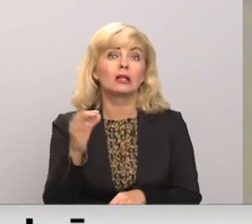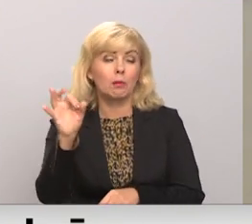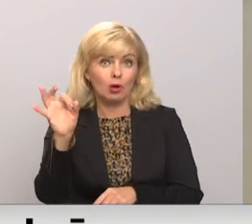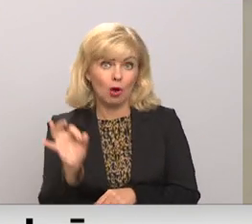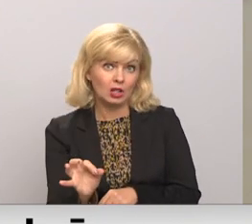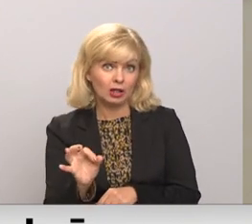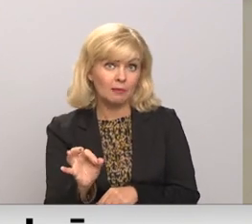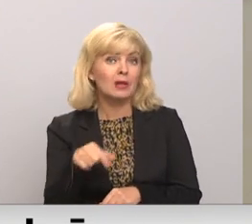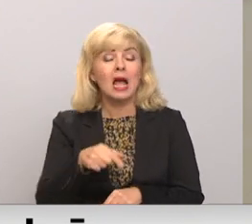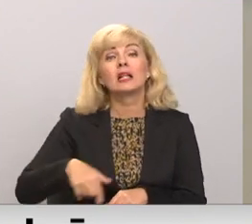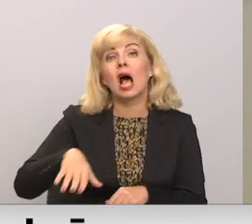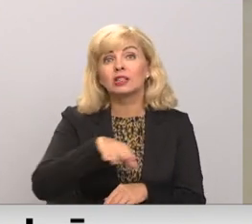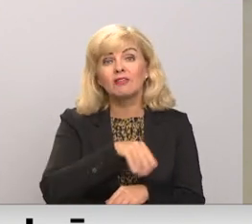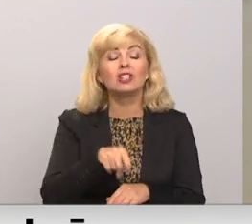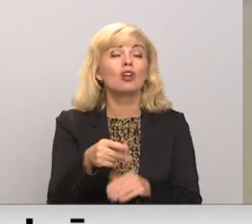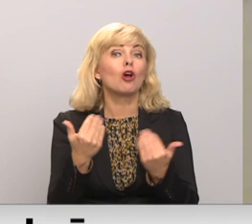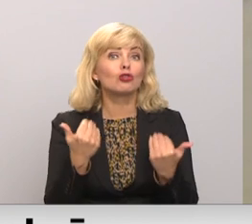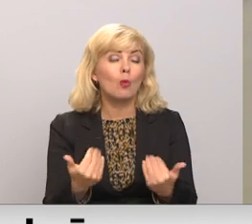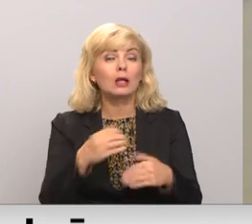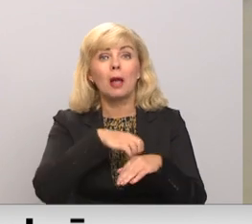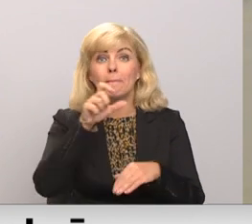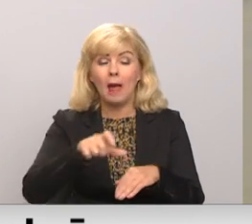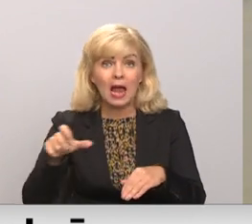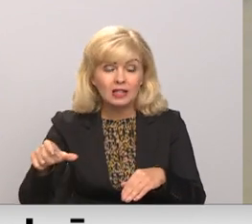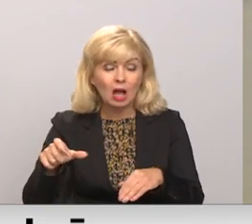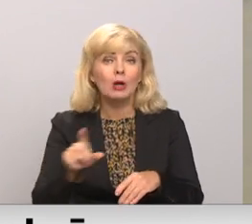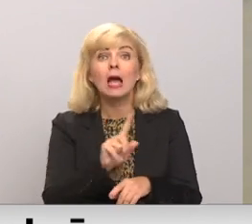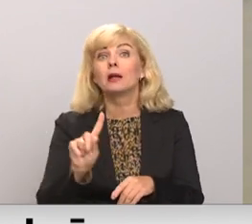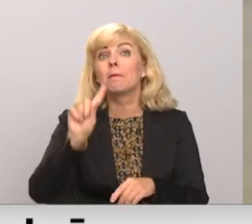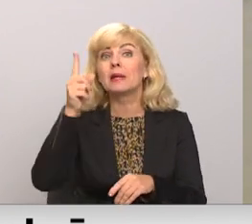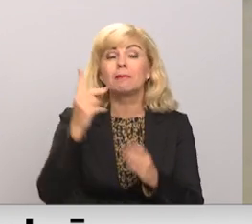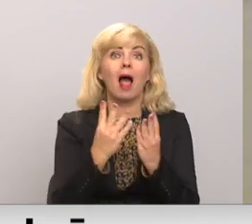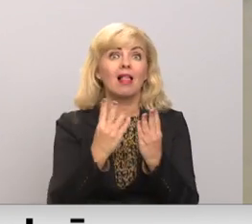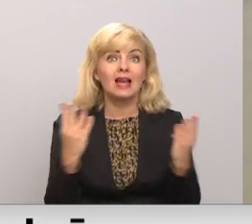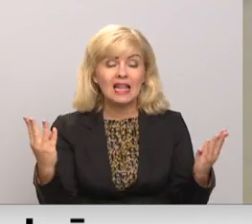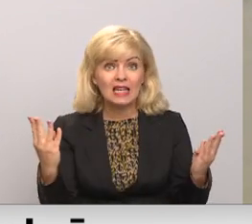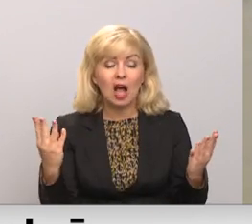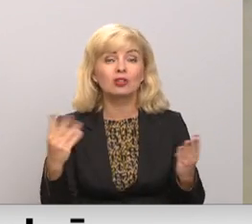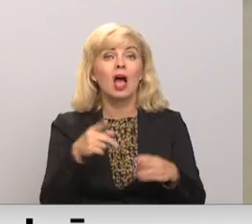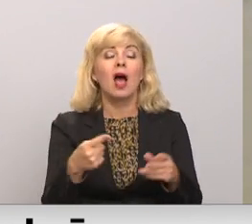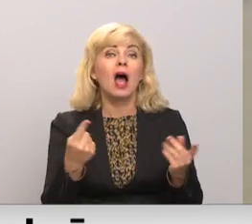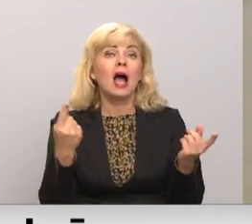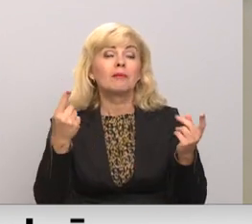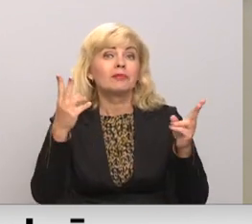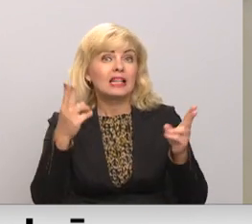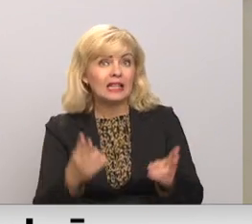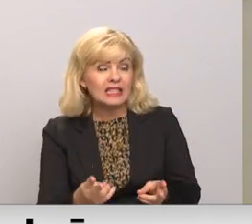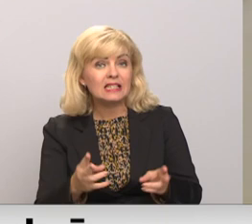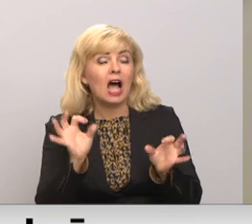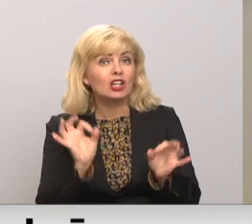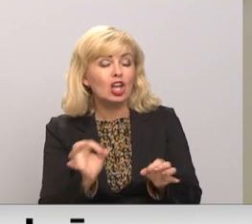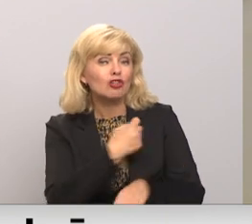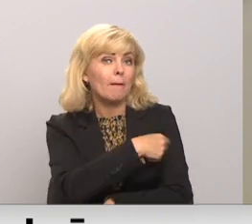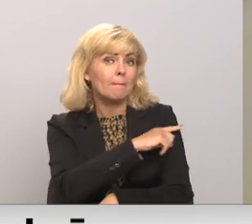Un tas viss ir šodien, kad mediķi, kā mums tā teikt, ir pirmajās līnijās, kad krīze ir tieši medicīnas